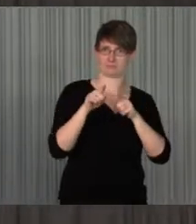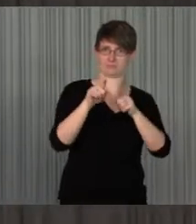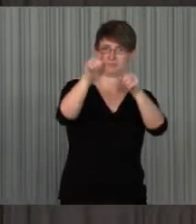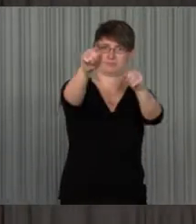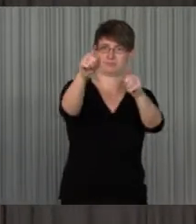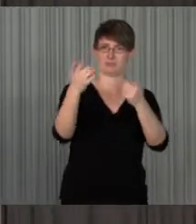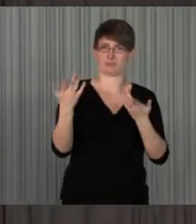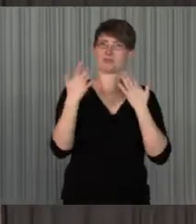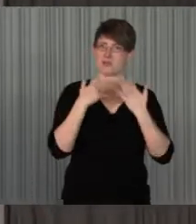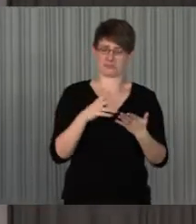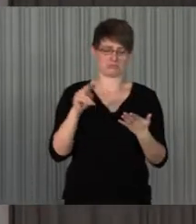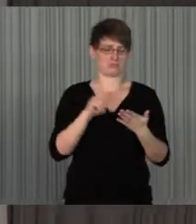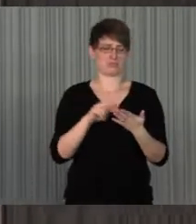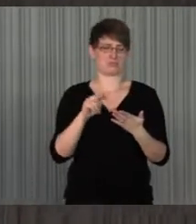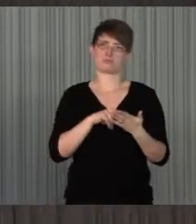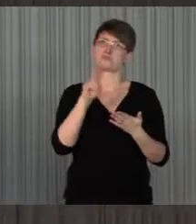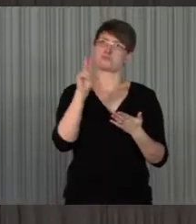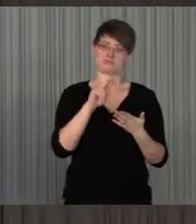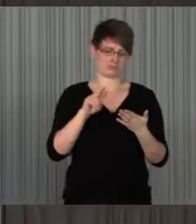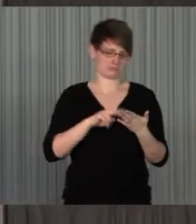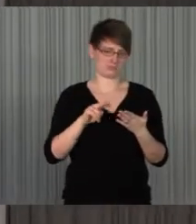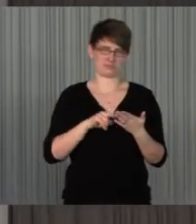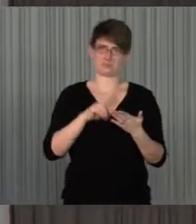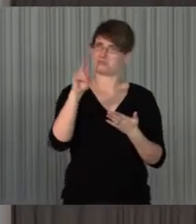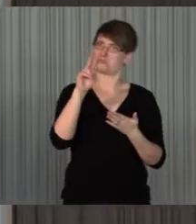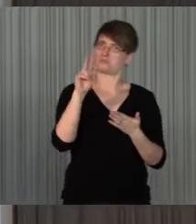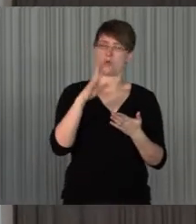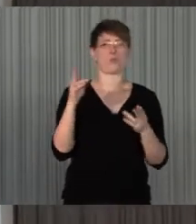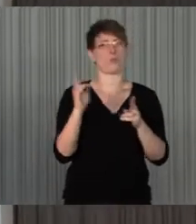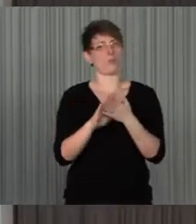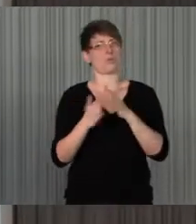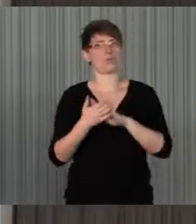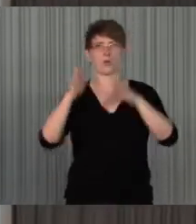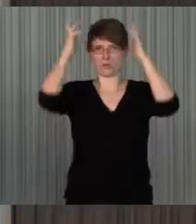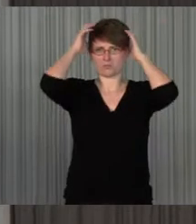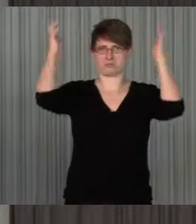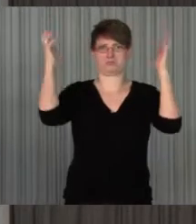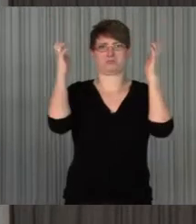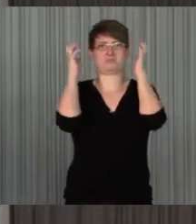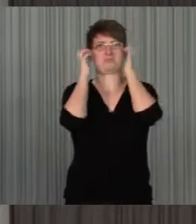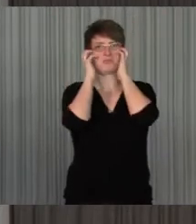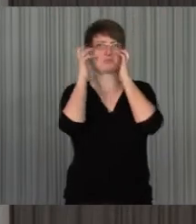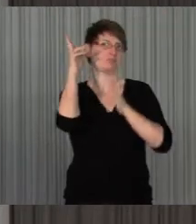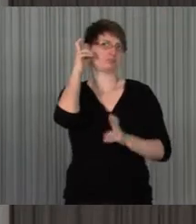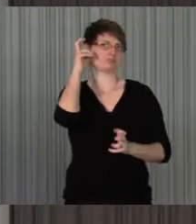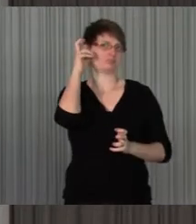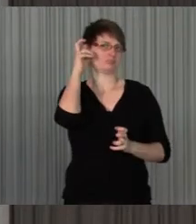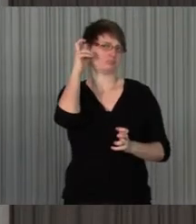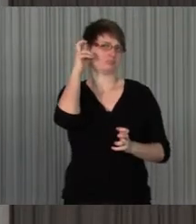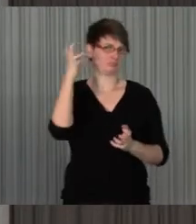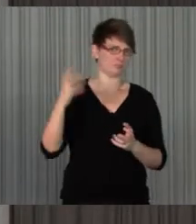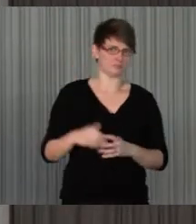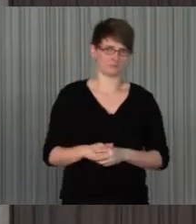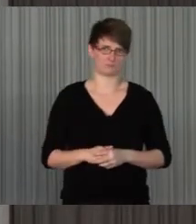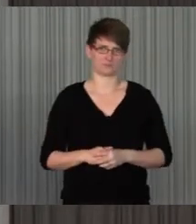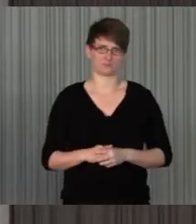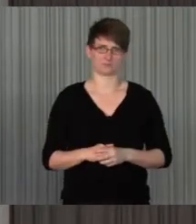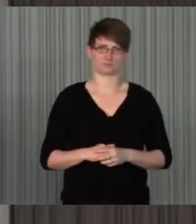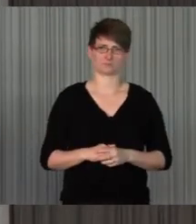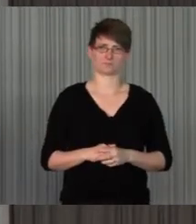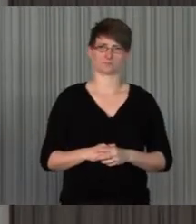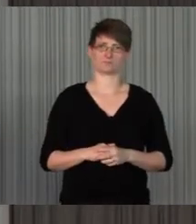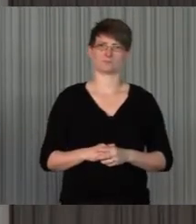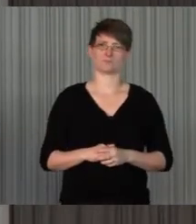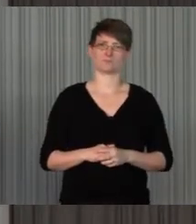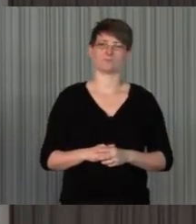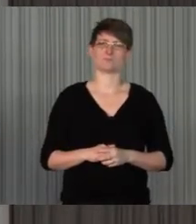App mit dem Film, und dann können sie eben per Kopfhörer die Diskussion hören, oder aber die Untertitel auf dem Display